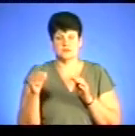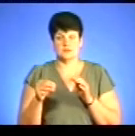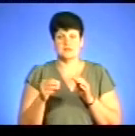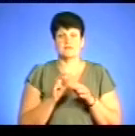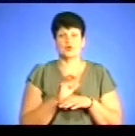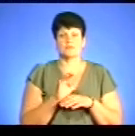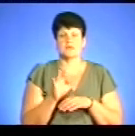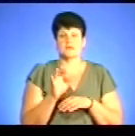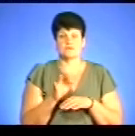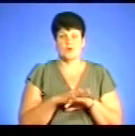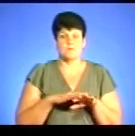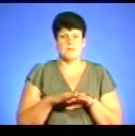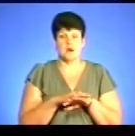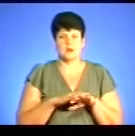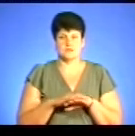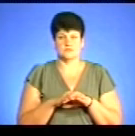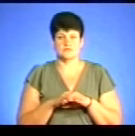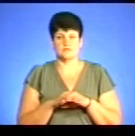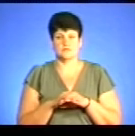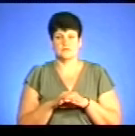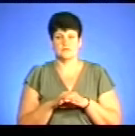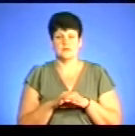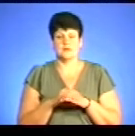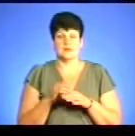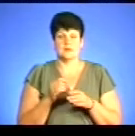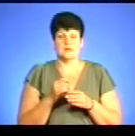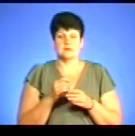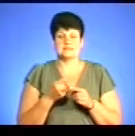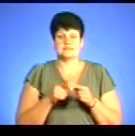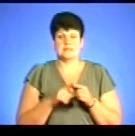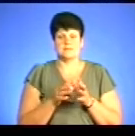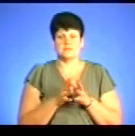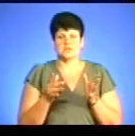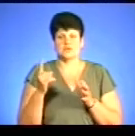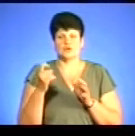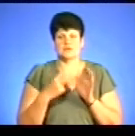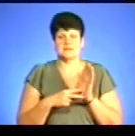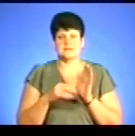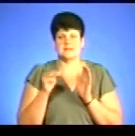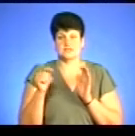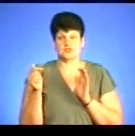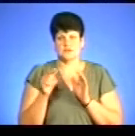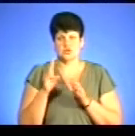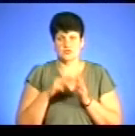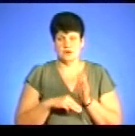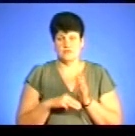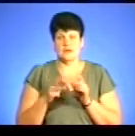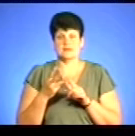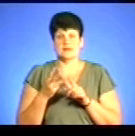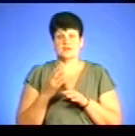виробництво, масове виробництво підакцизної продукції, підробної підакцизної продукції. Це понад 170 тисяч рівень штрафу. А третя частина – це